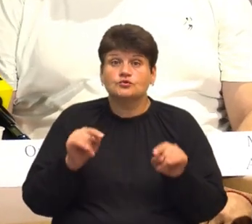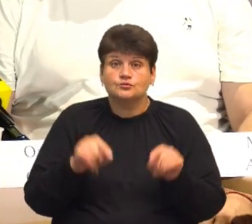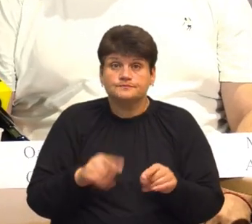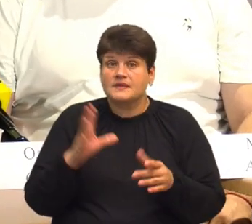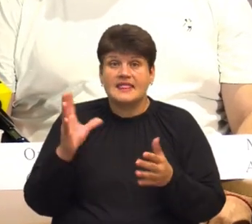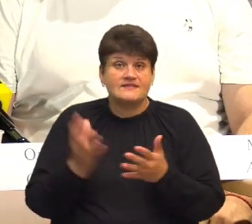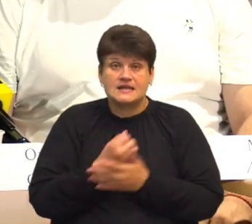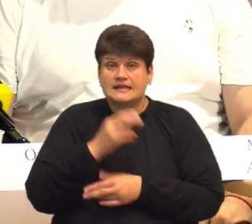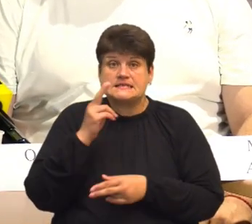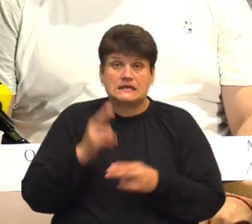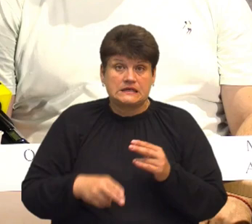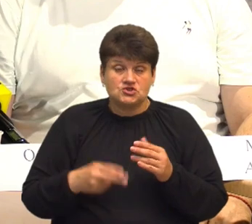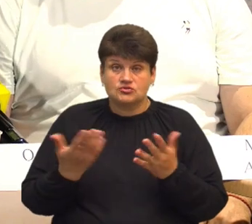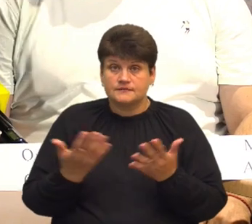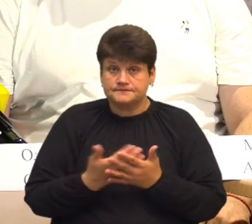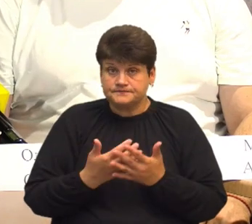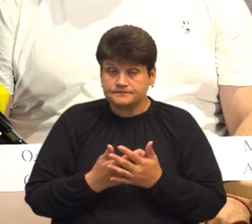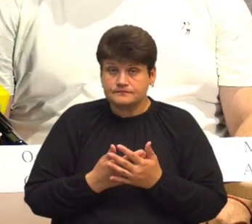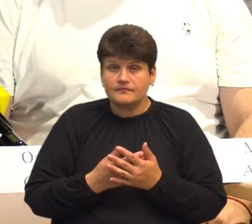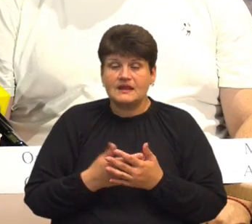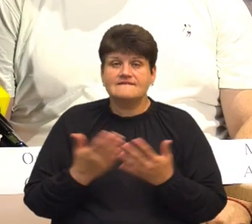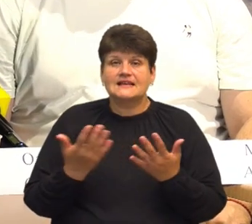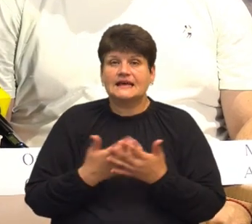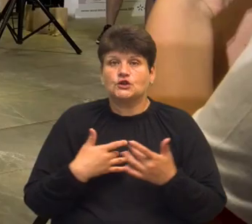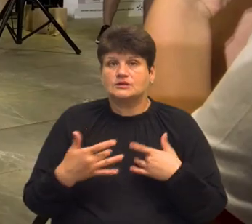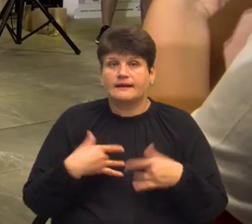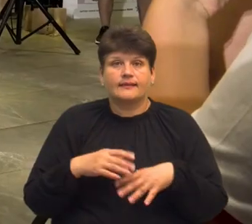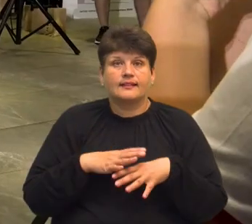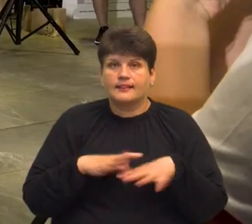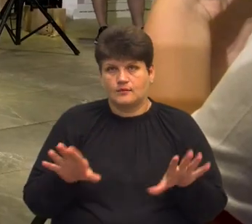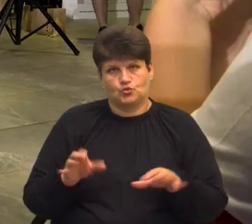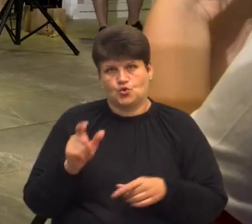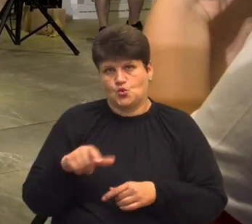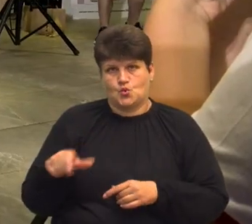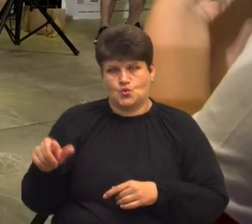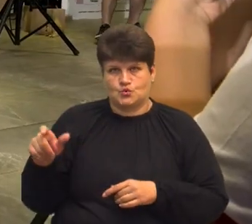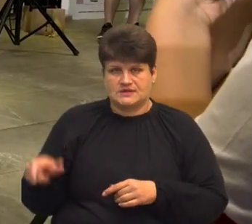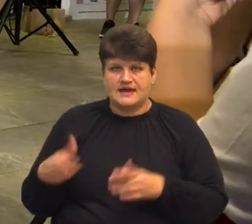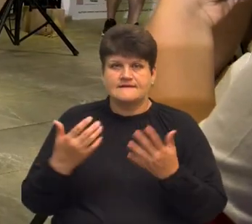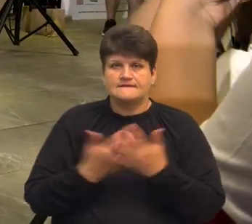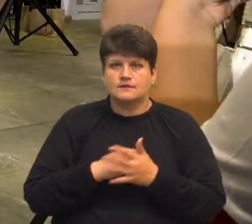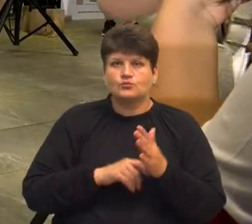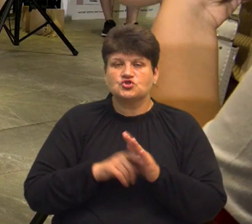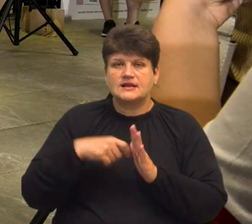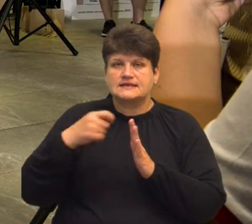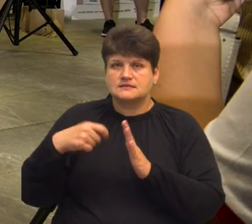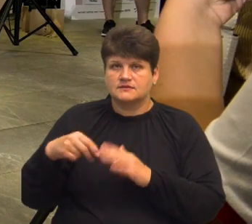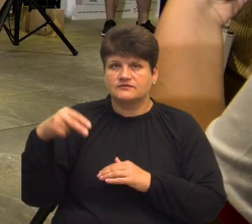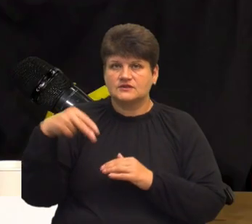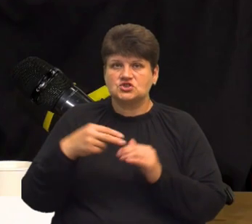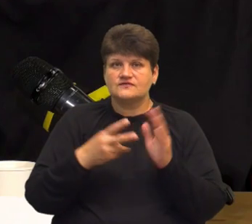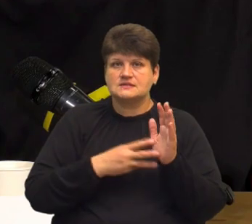встигали закінчити картину. Ну і в кінотеатрах не було людей. Пільм «Довбуш» почали знімати ще у 2018